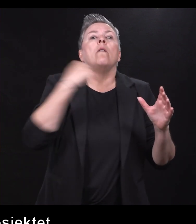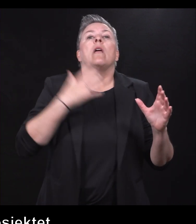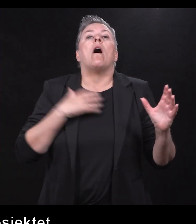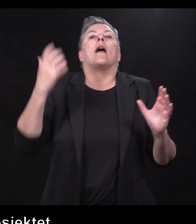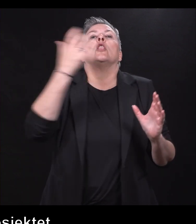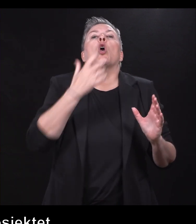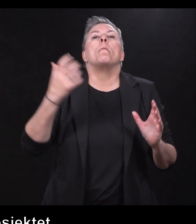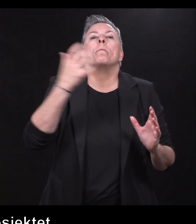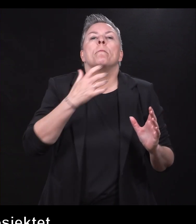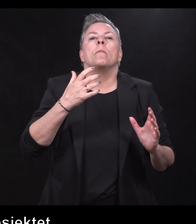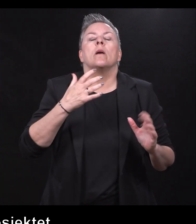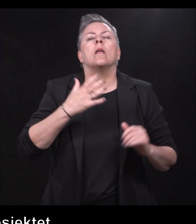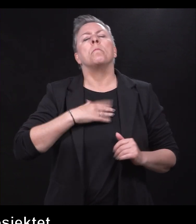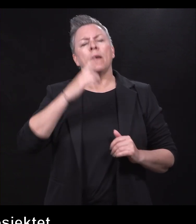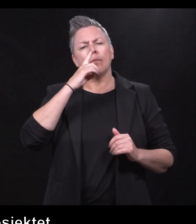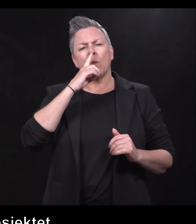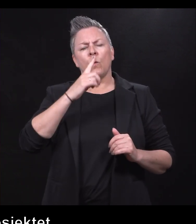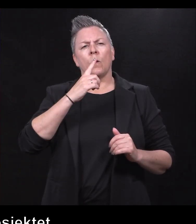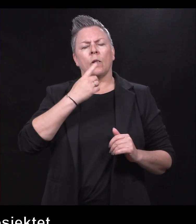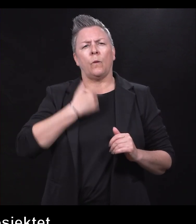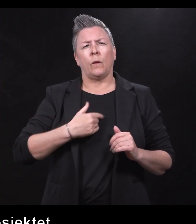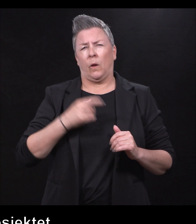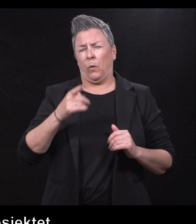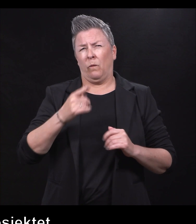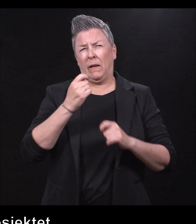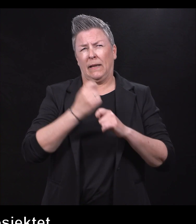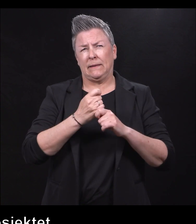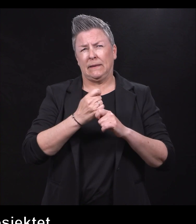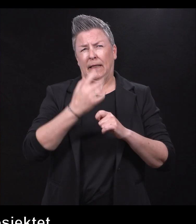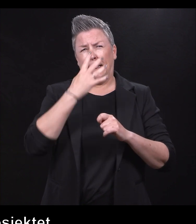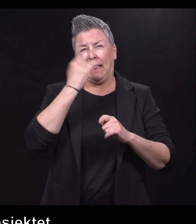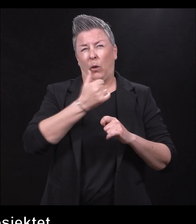Da mora meg døde nesten 90 år gammel, for et par år siden,